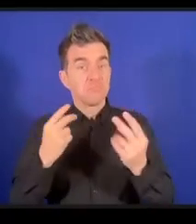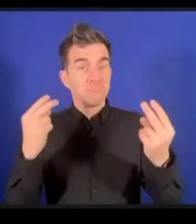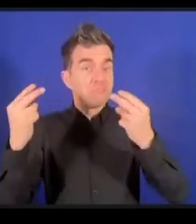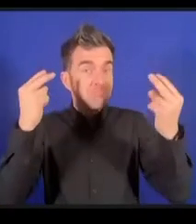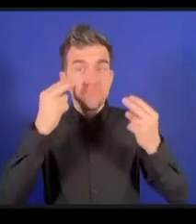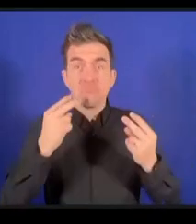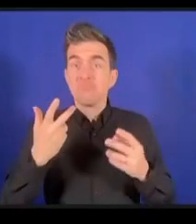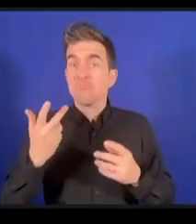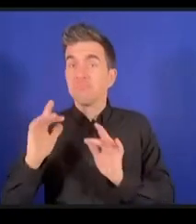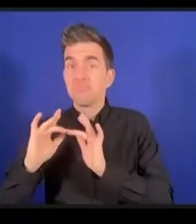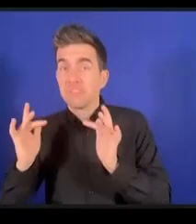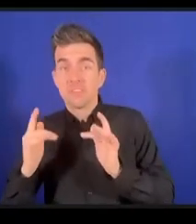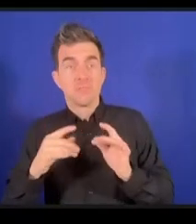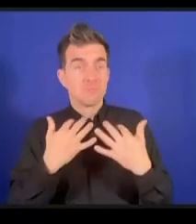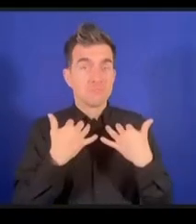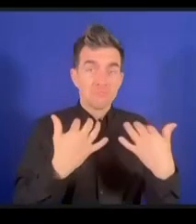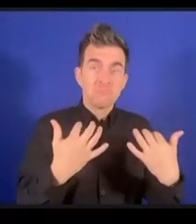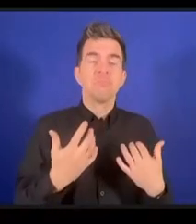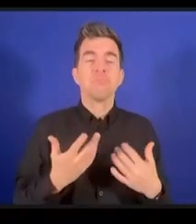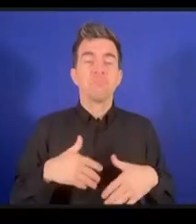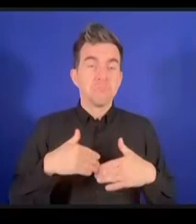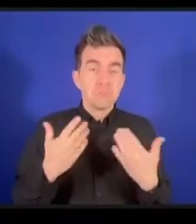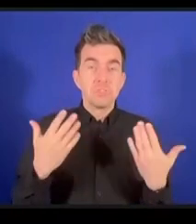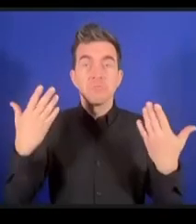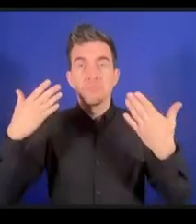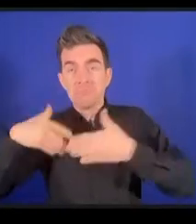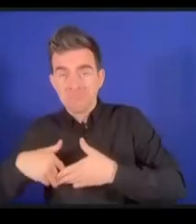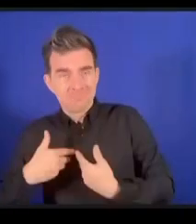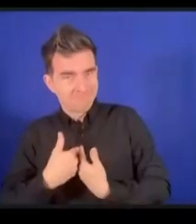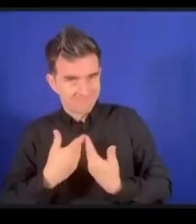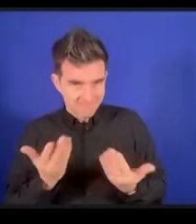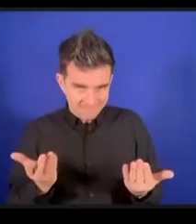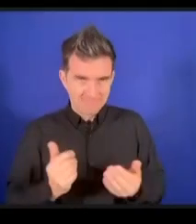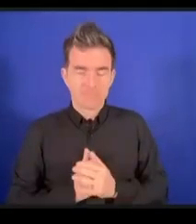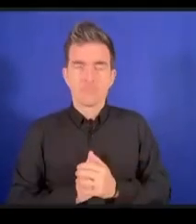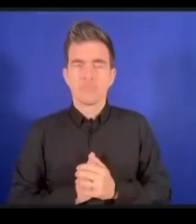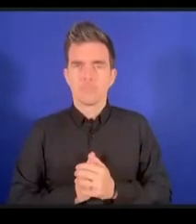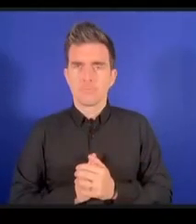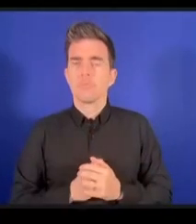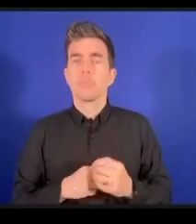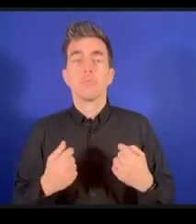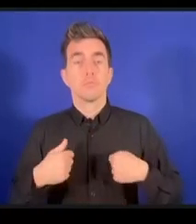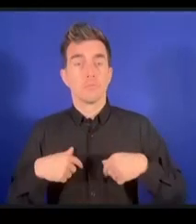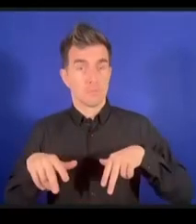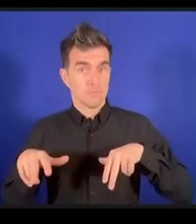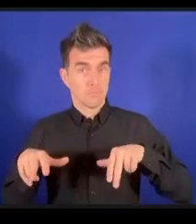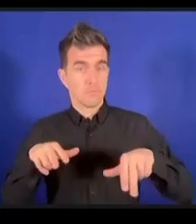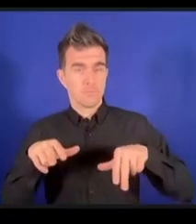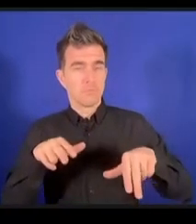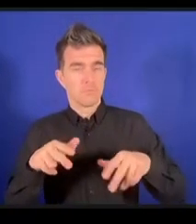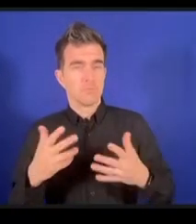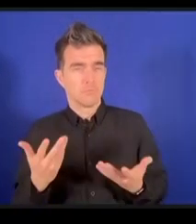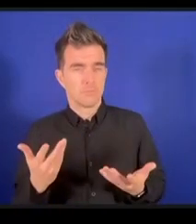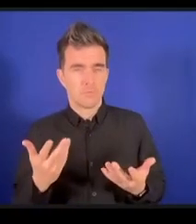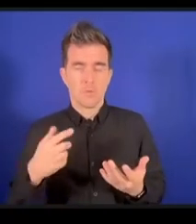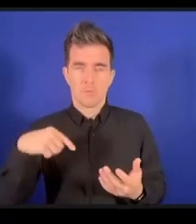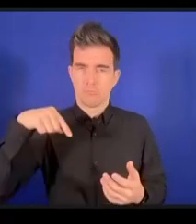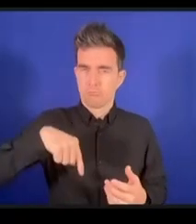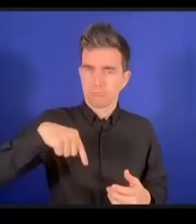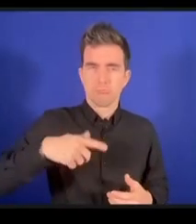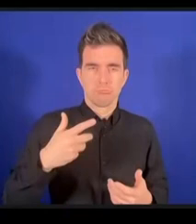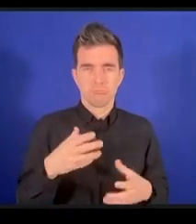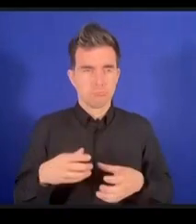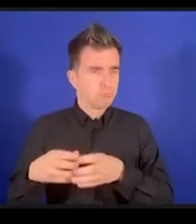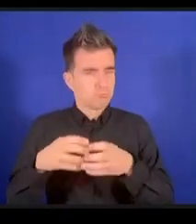en tant qu'organisateur de la planière pour la session sur les coalitions dynamiques je voudrais remercier le FGI pour leur confiance